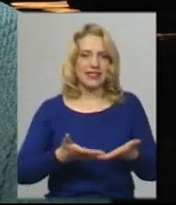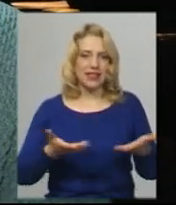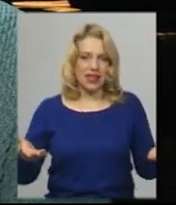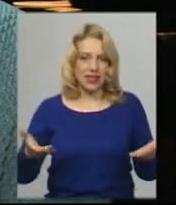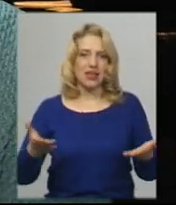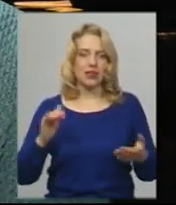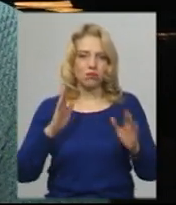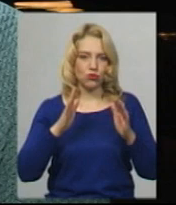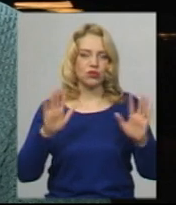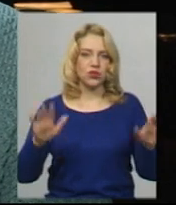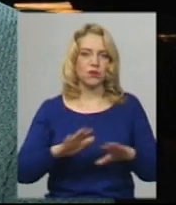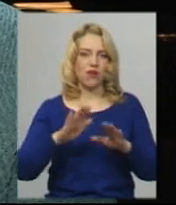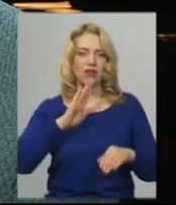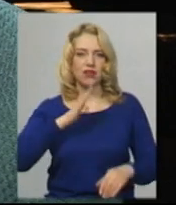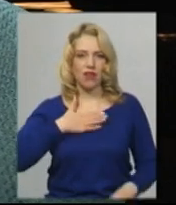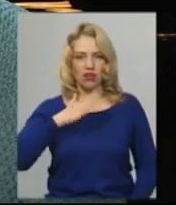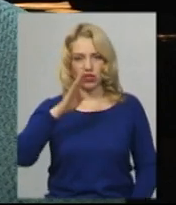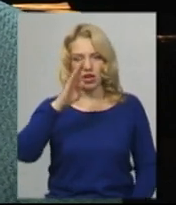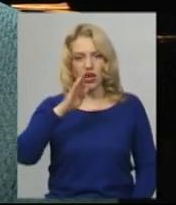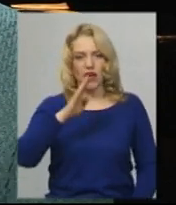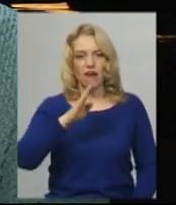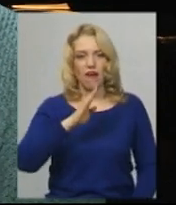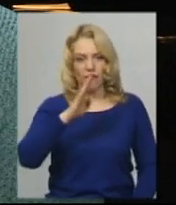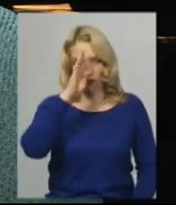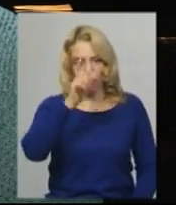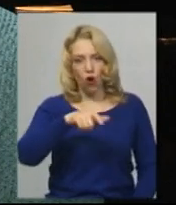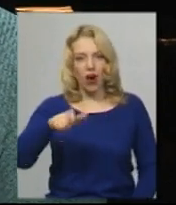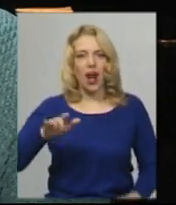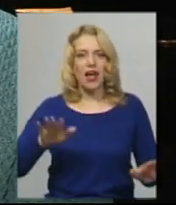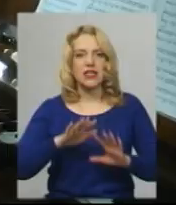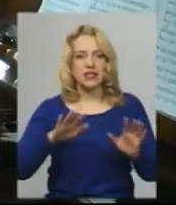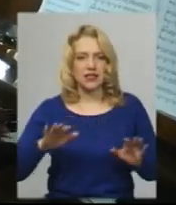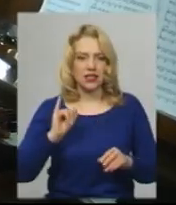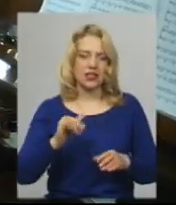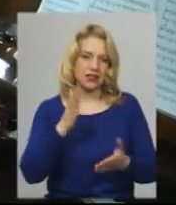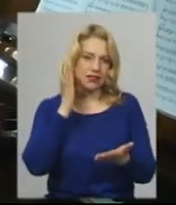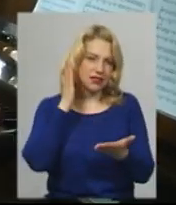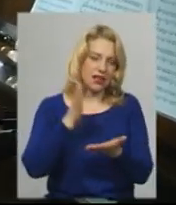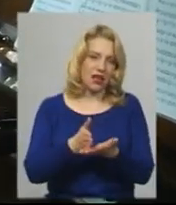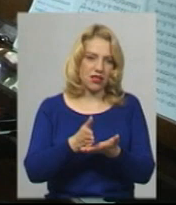співати наші вокалісти, і відразу це буде ідеться трансляція в мережу Фейсбука.